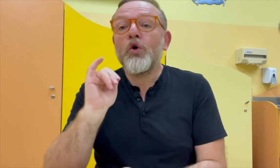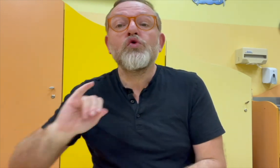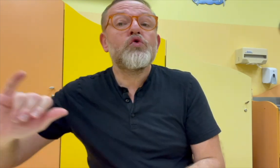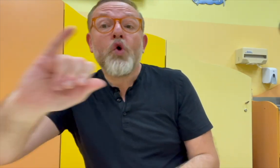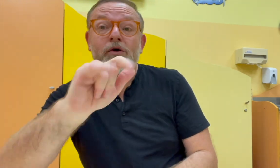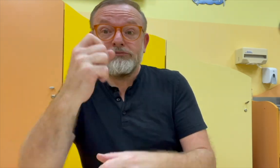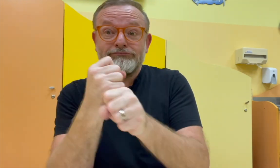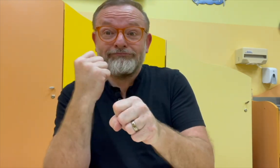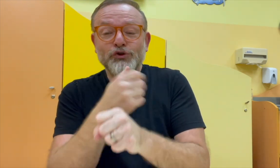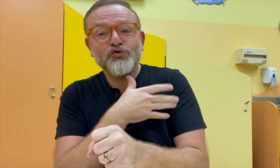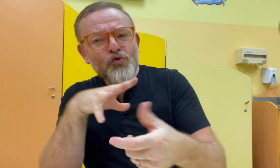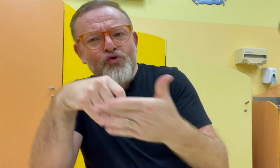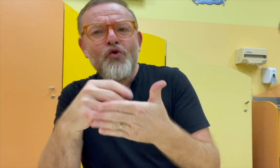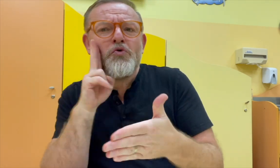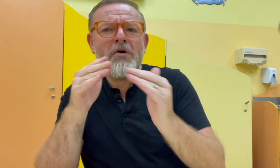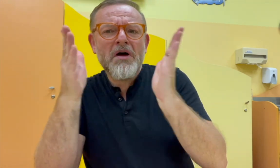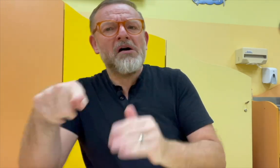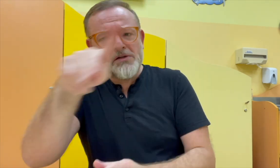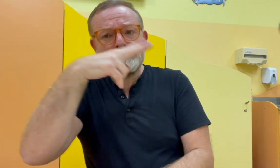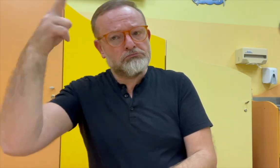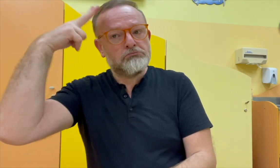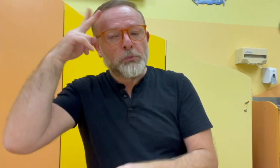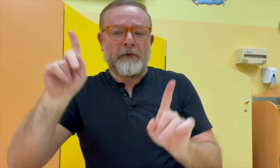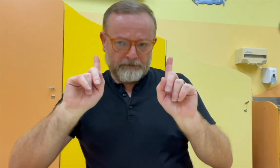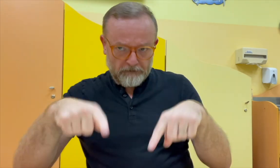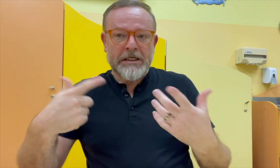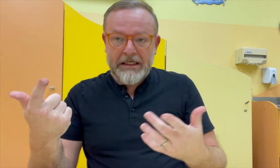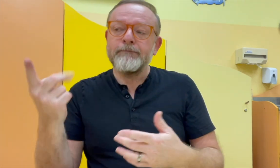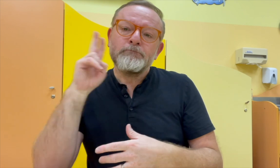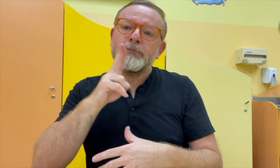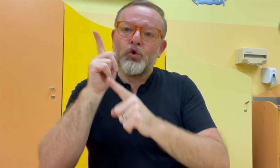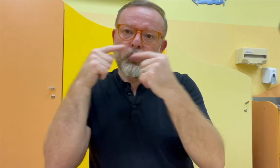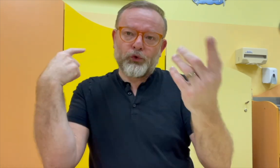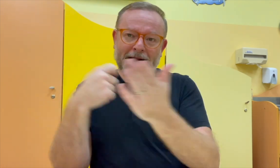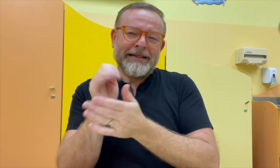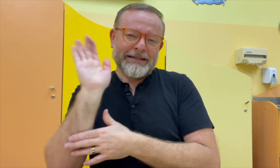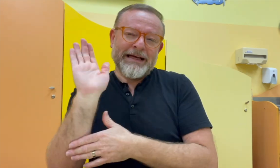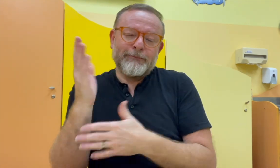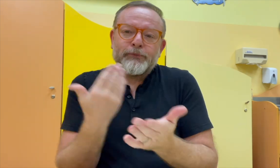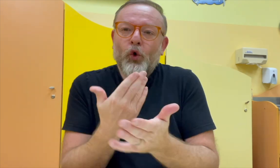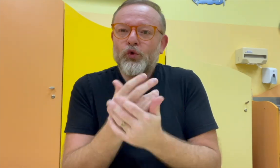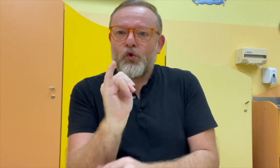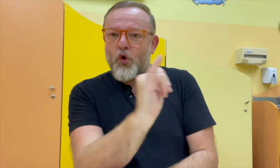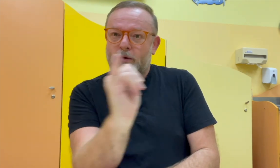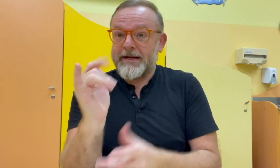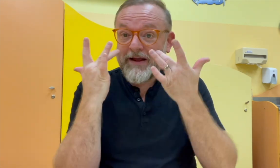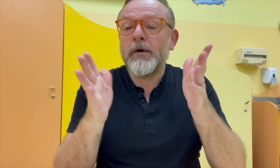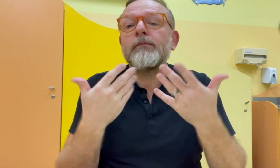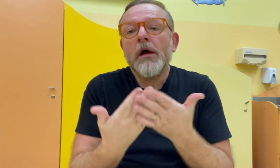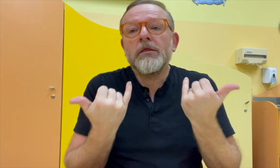pedagogové jenom pouze ze škol pro neslyšících, ale většinou pedagogové, kteří působí na školách pro neslyšících kulturu,